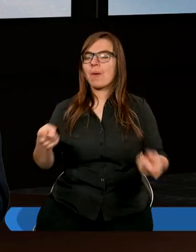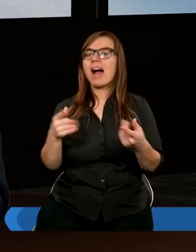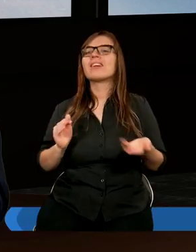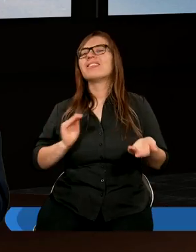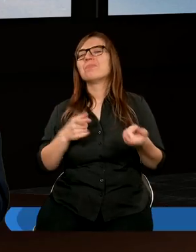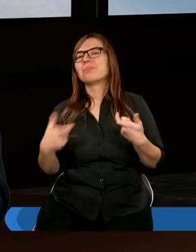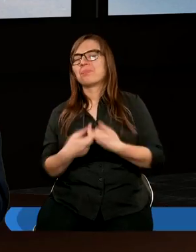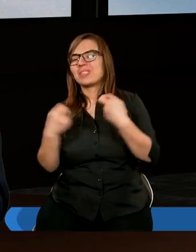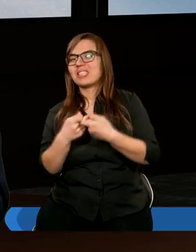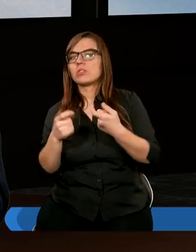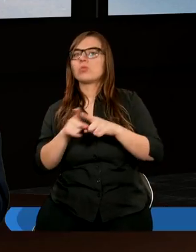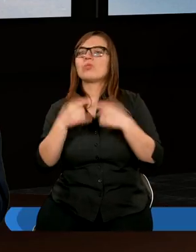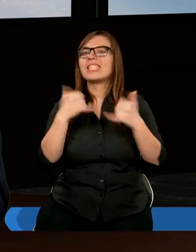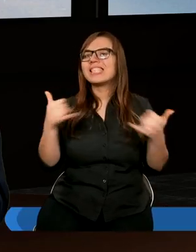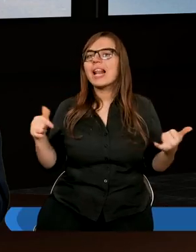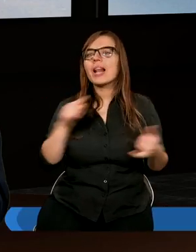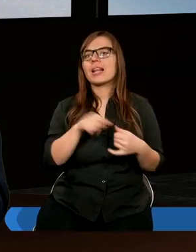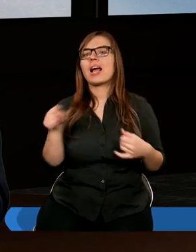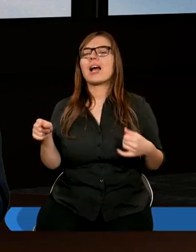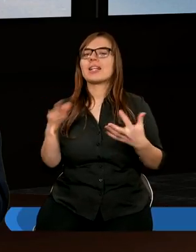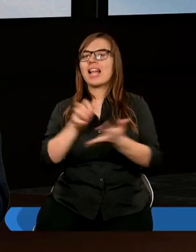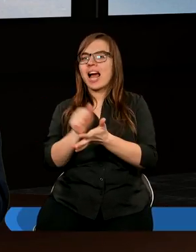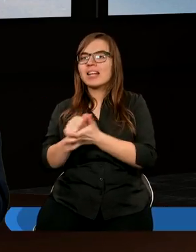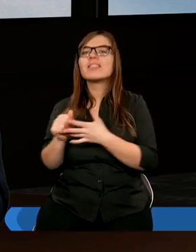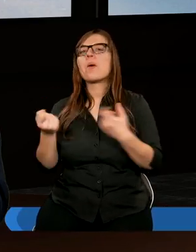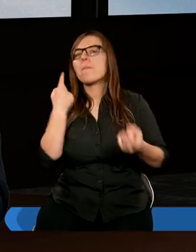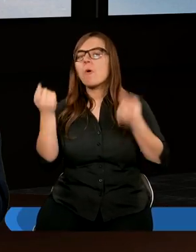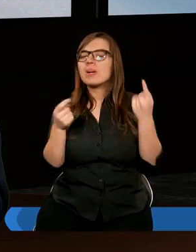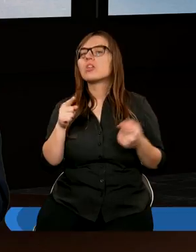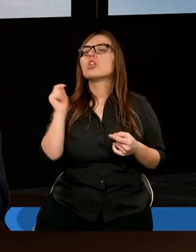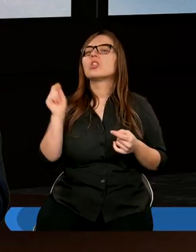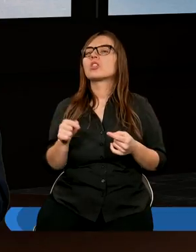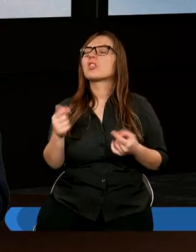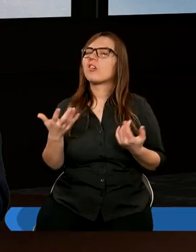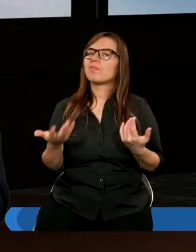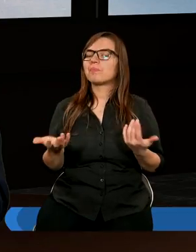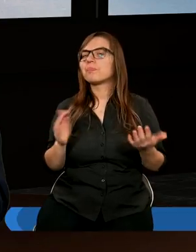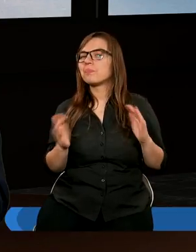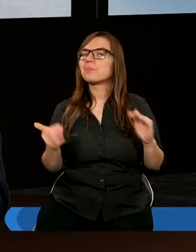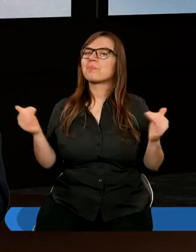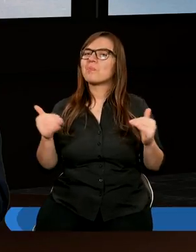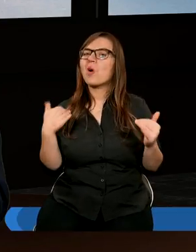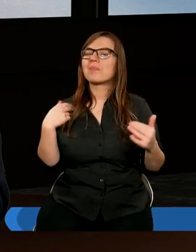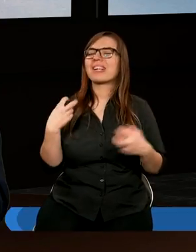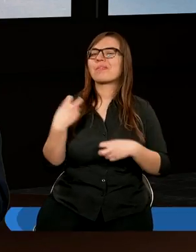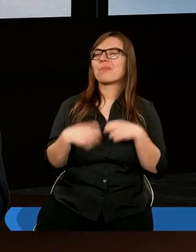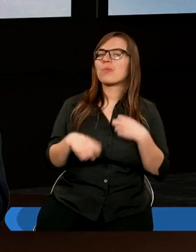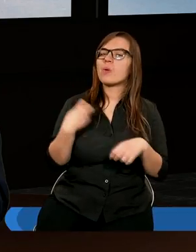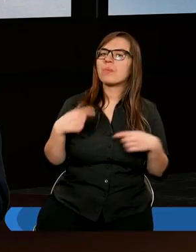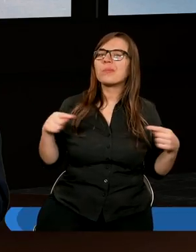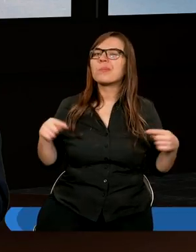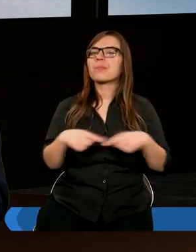przeszkadzają różne inne zajęcia i pomysły, no to może mieć problem